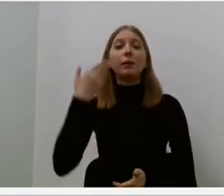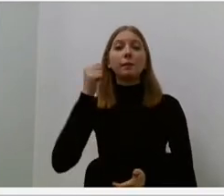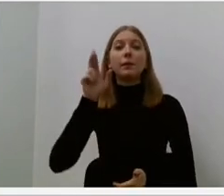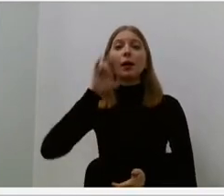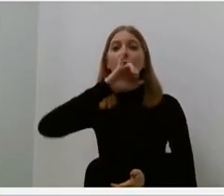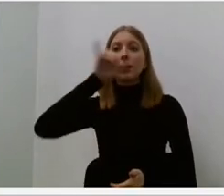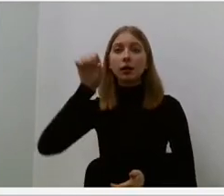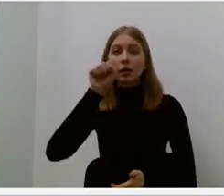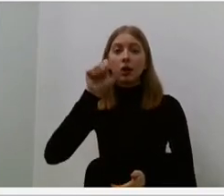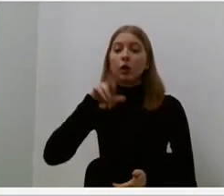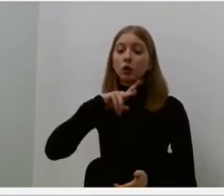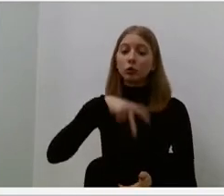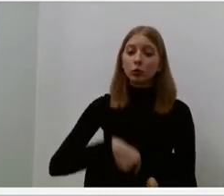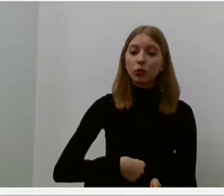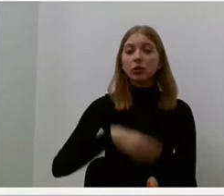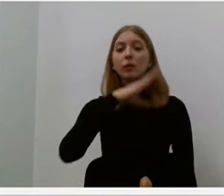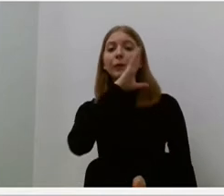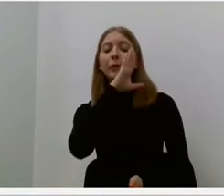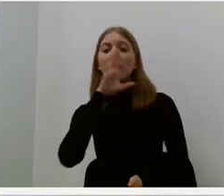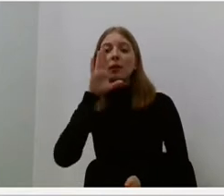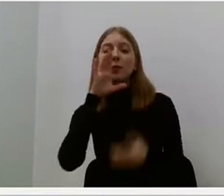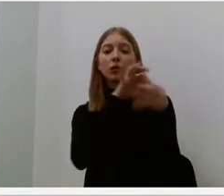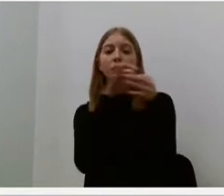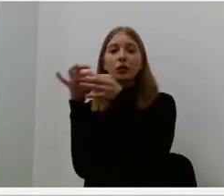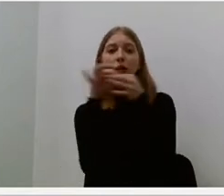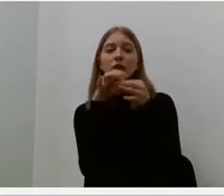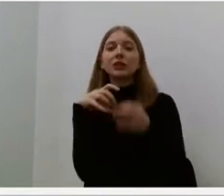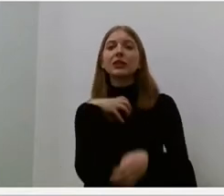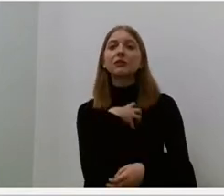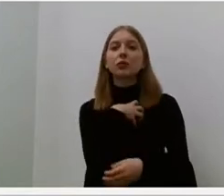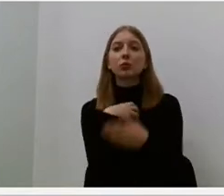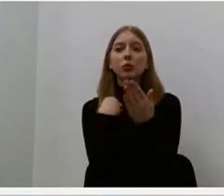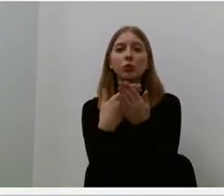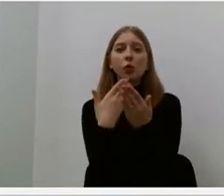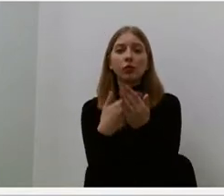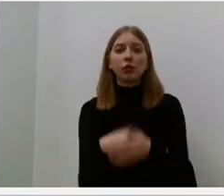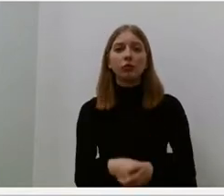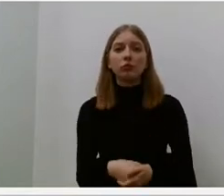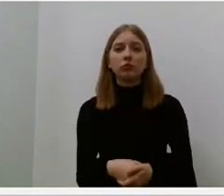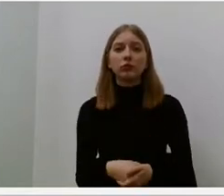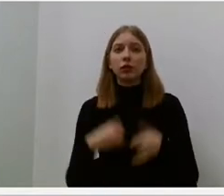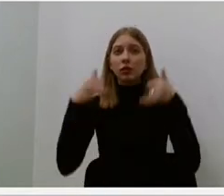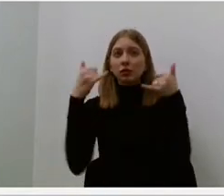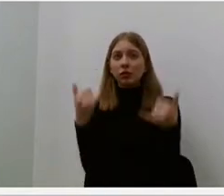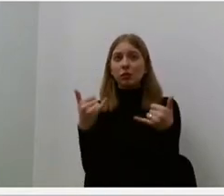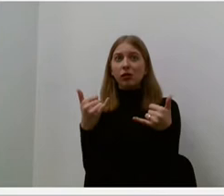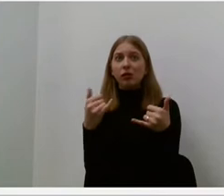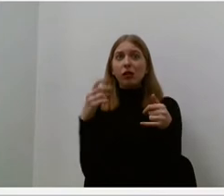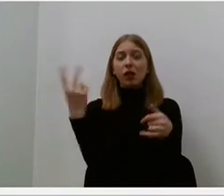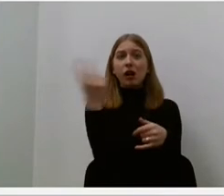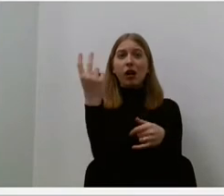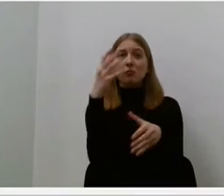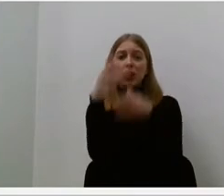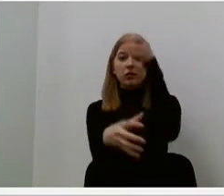motinos ryšys ir kaip jį gebėjo jį išlaikyti, užsisklendus geležiniai uždangai po antrojo pasaulinio karo.